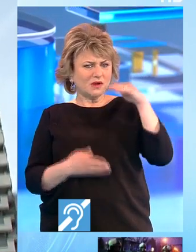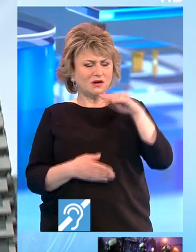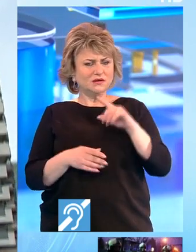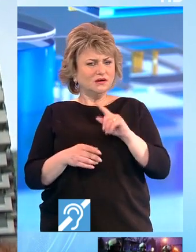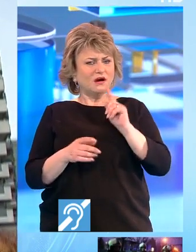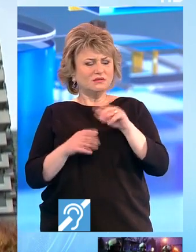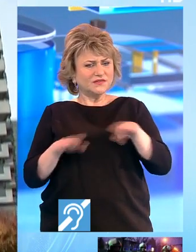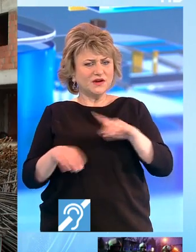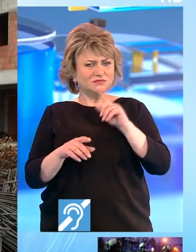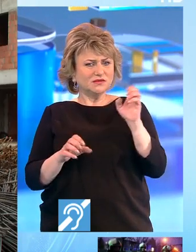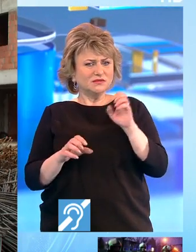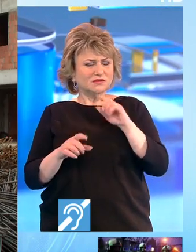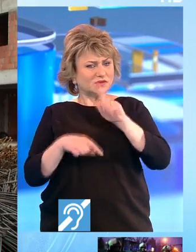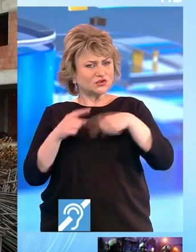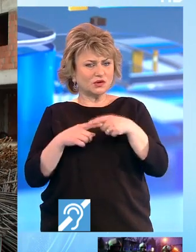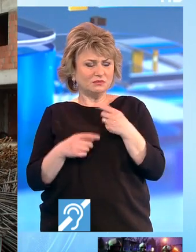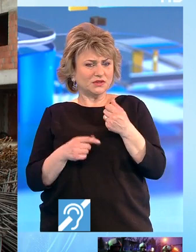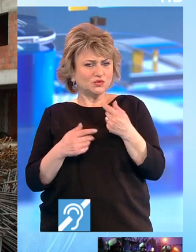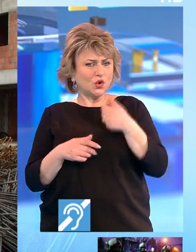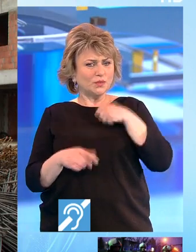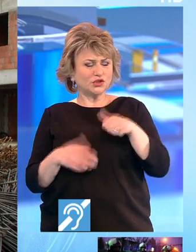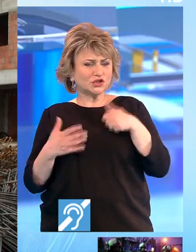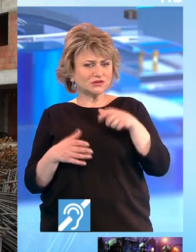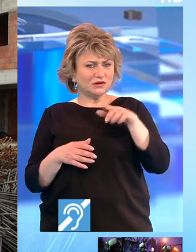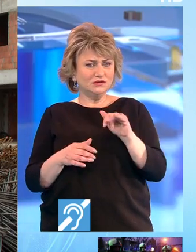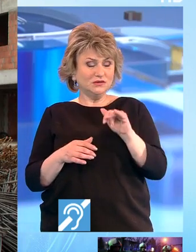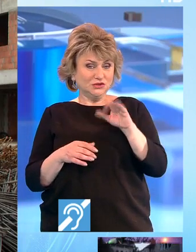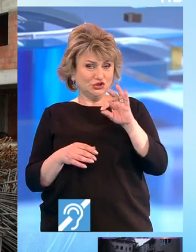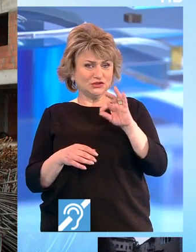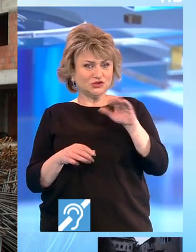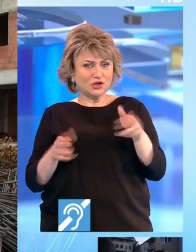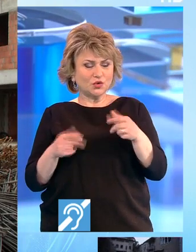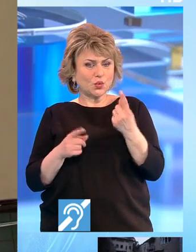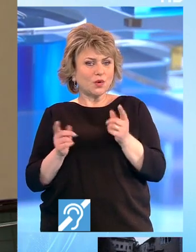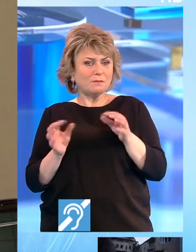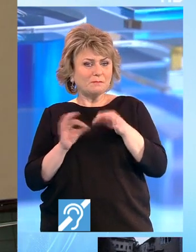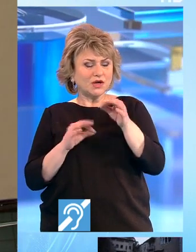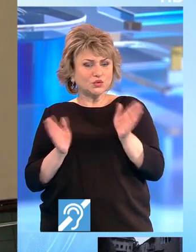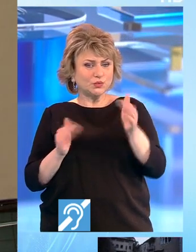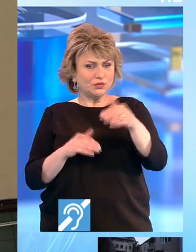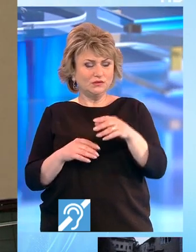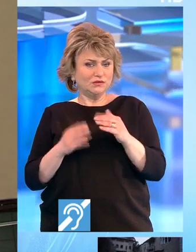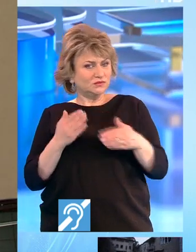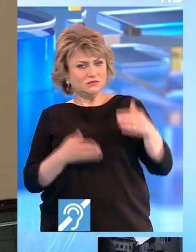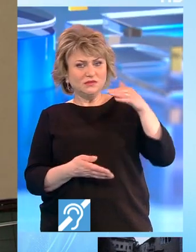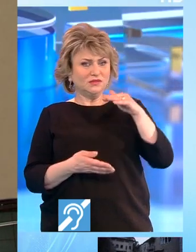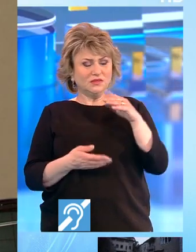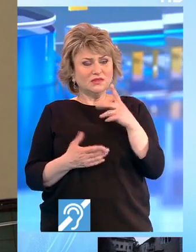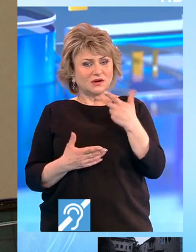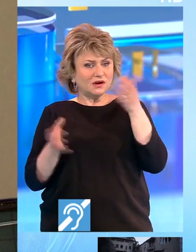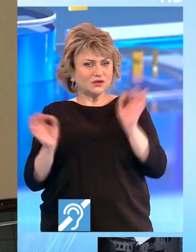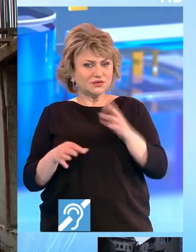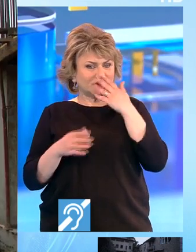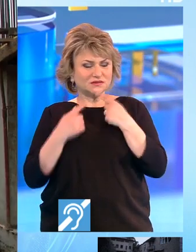nivel național, apartamentele se vând la un preț mediu de circa 1.650 de euro pe metru pătrat. În ultima lună, prețurile au crescut cu aproape 3%.